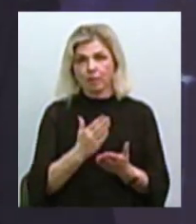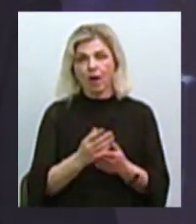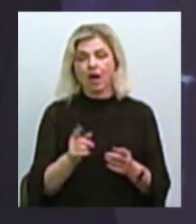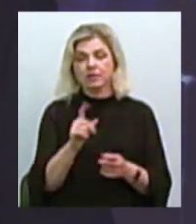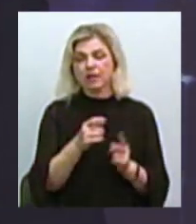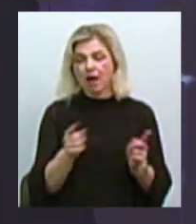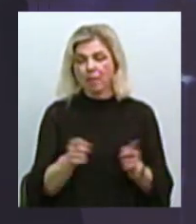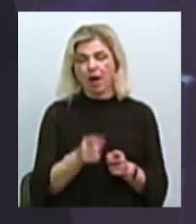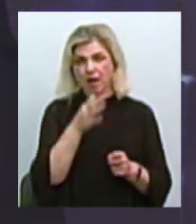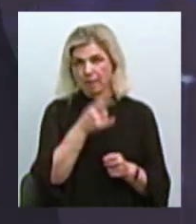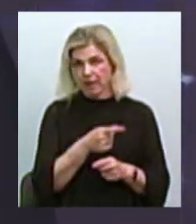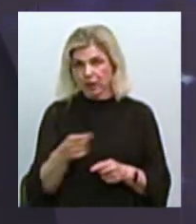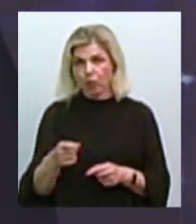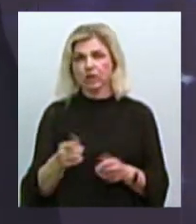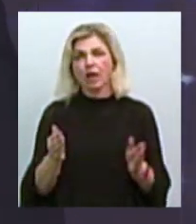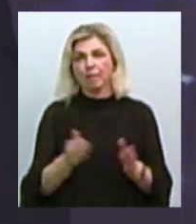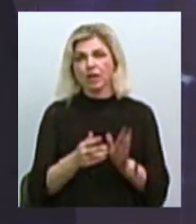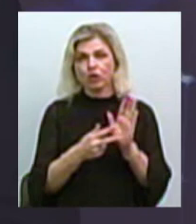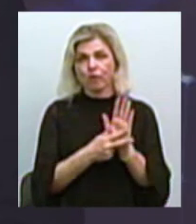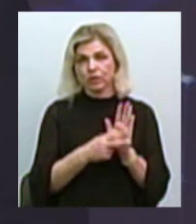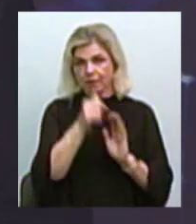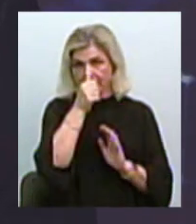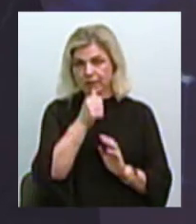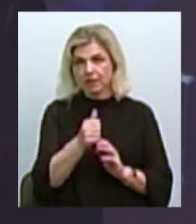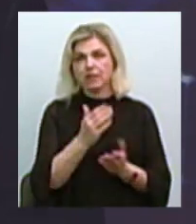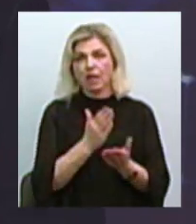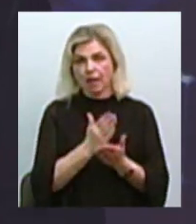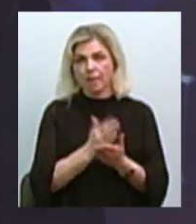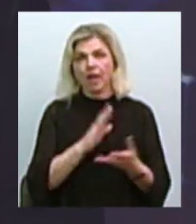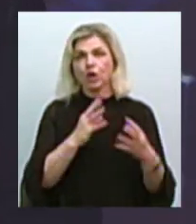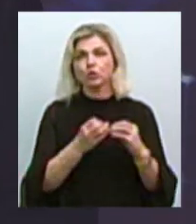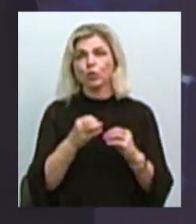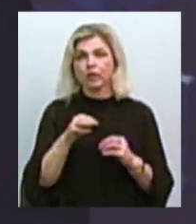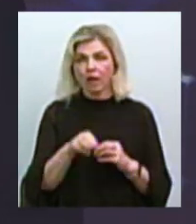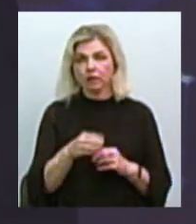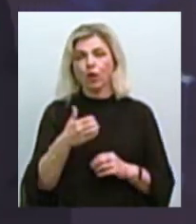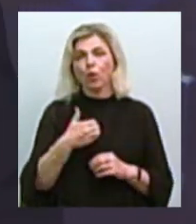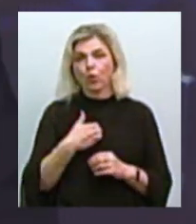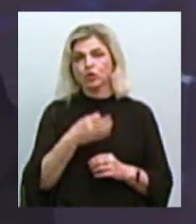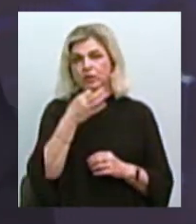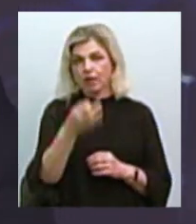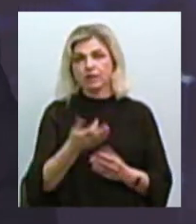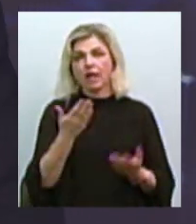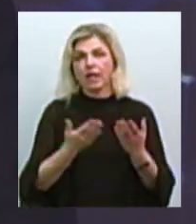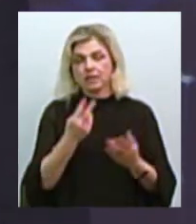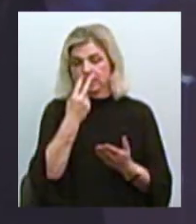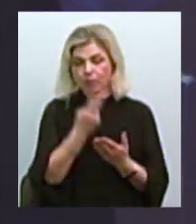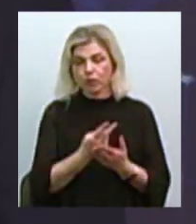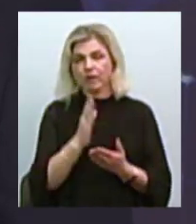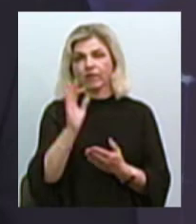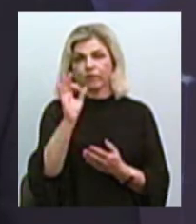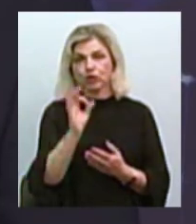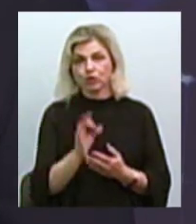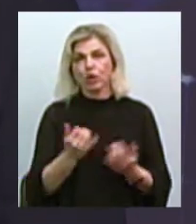короткий період часу, менше восьми місяців, але маємо відповідний результат. Хочу зазначити, що якщо переглядати в відсотках, на сьогодні